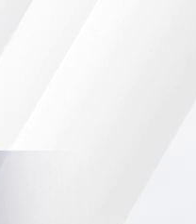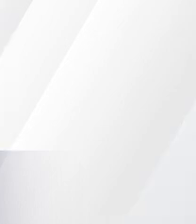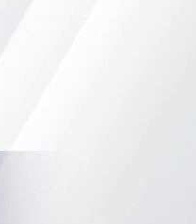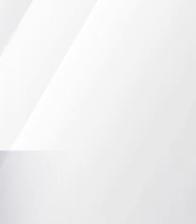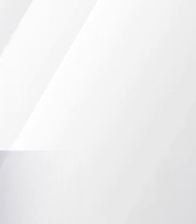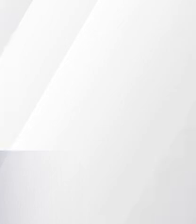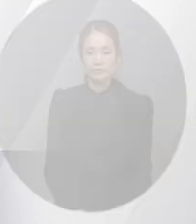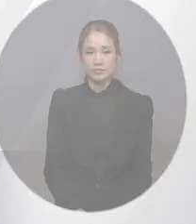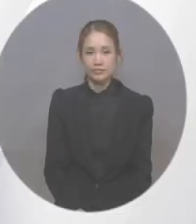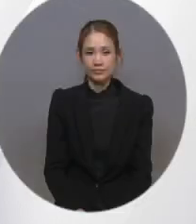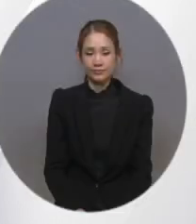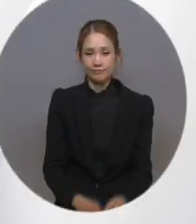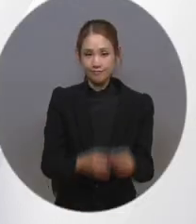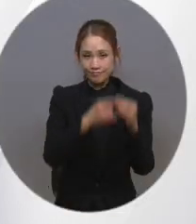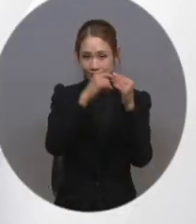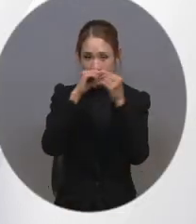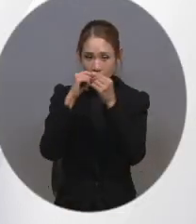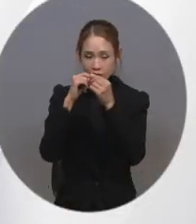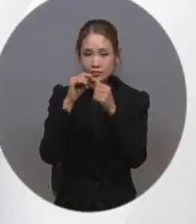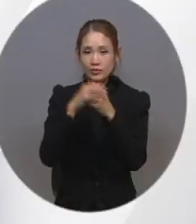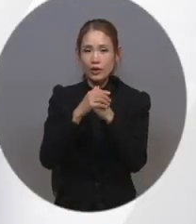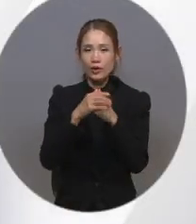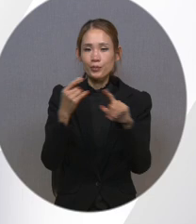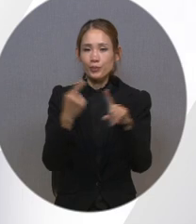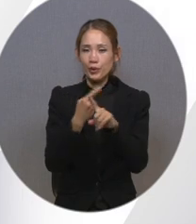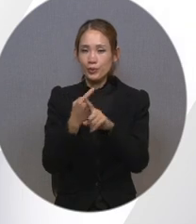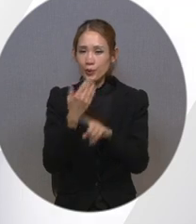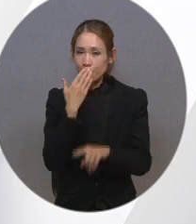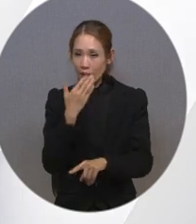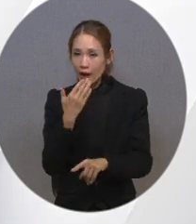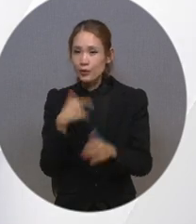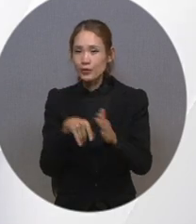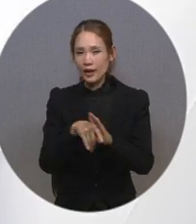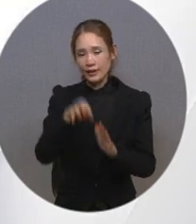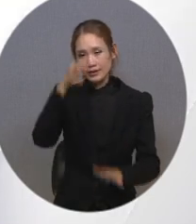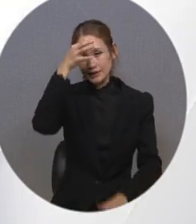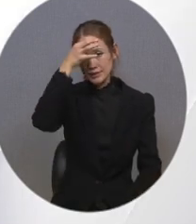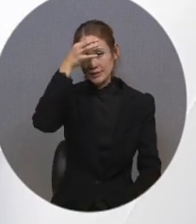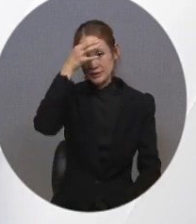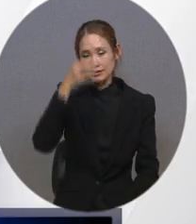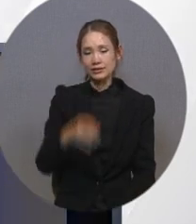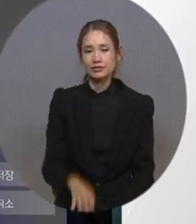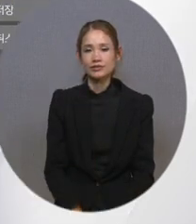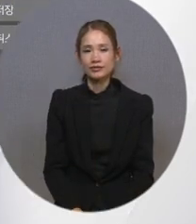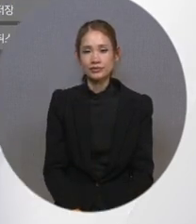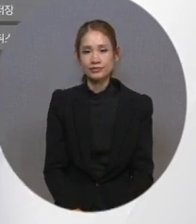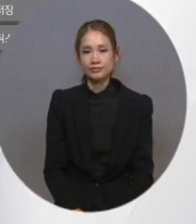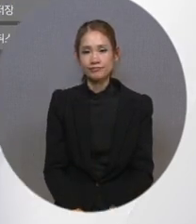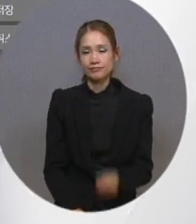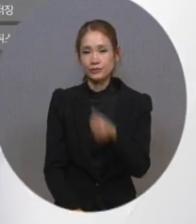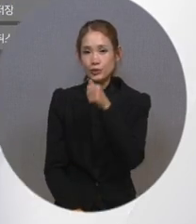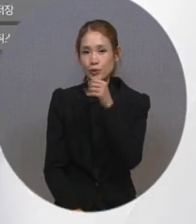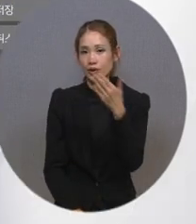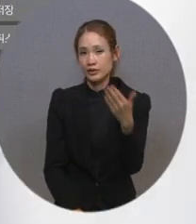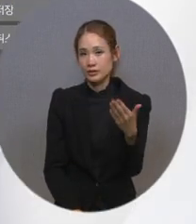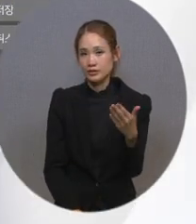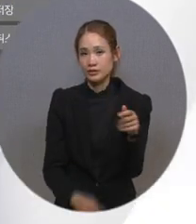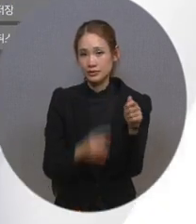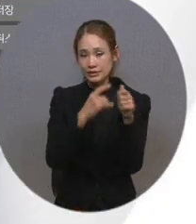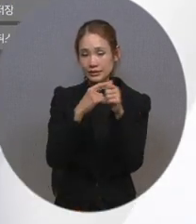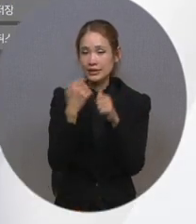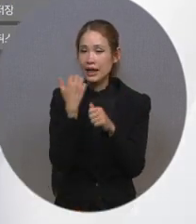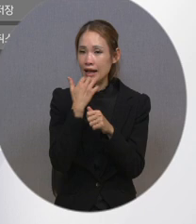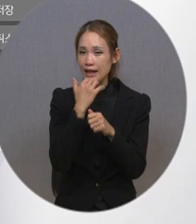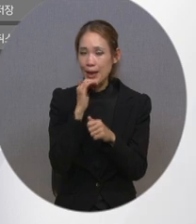이어서 폐쇄자막 설정에서 변경 가능한 기능들을 알아보겠습니다. 먼저 소개해 드릴 기능은 글자색,